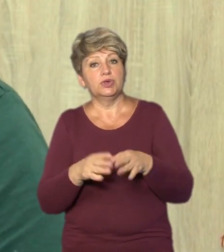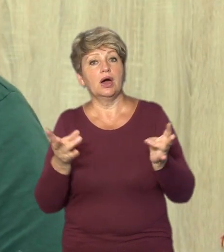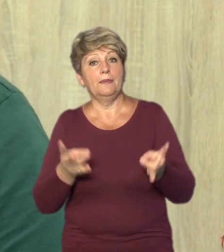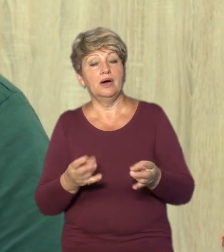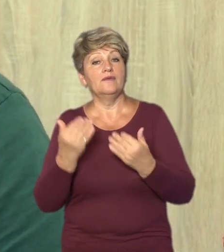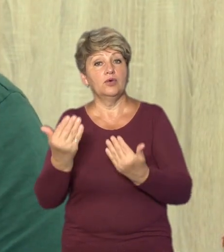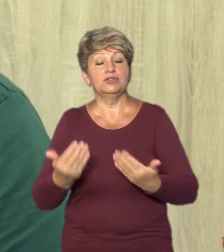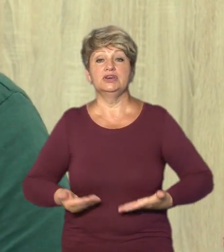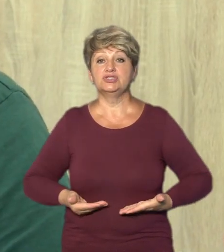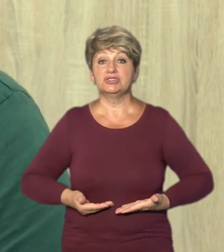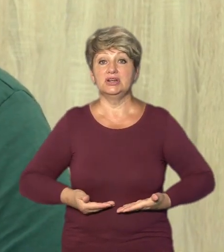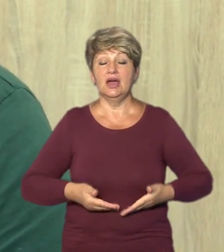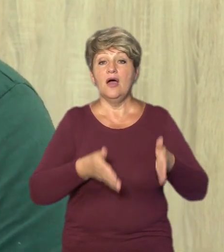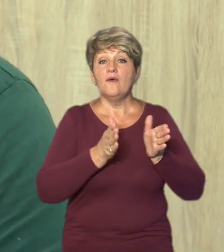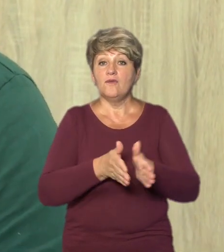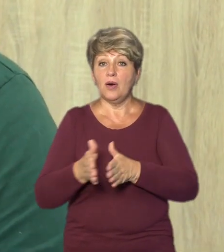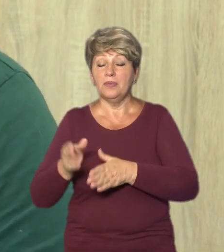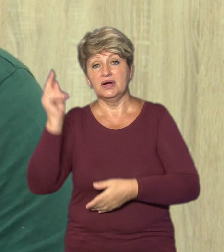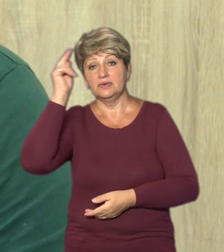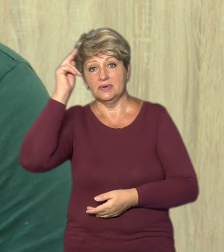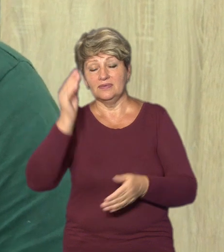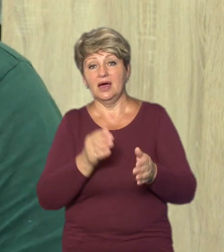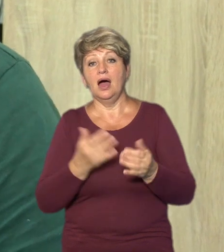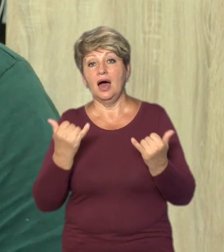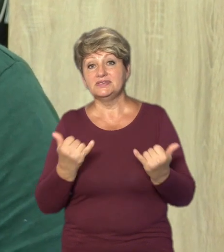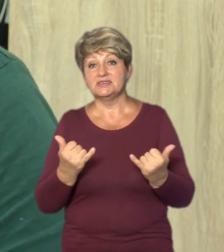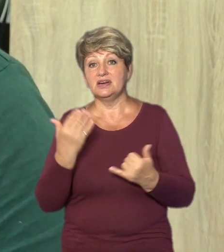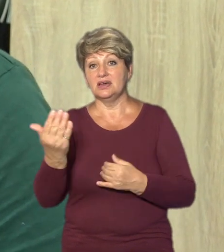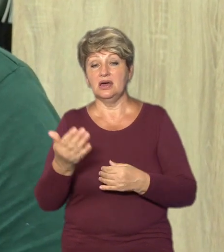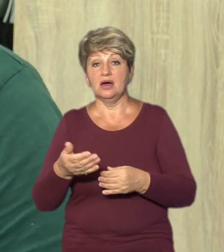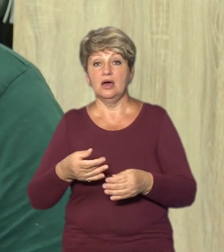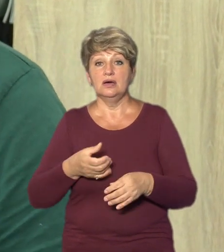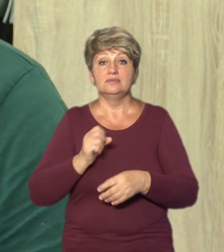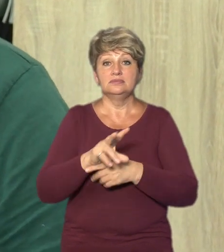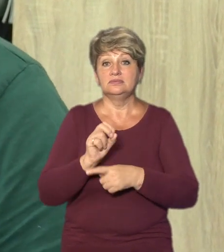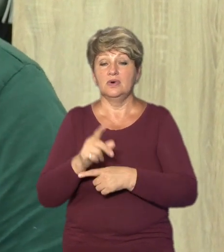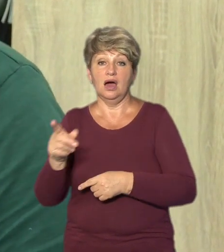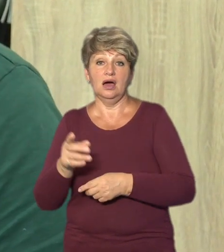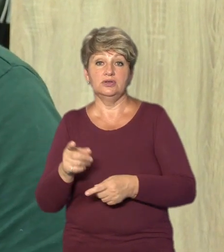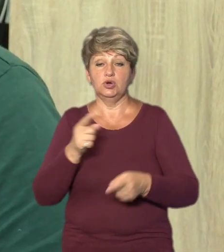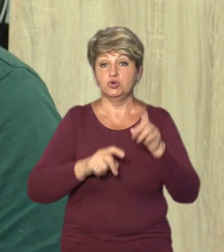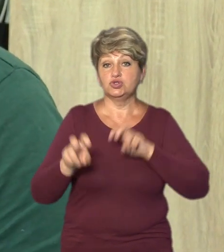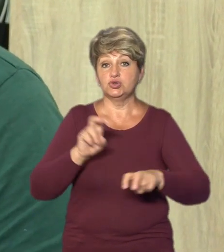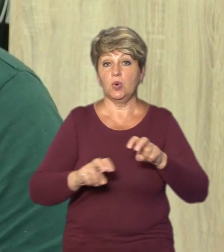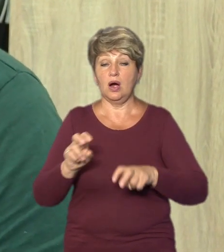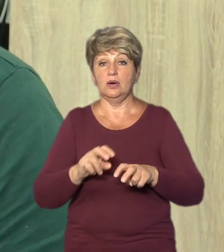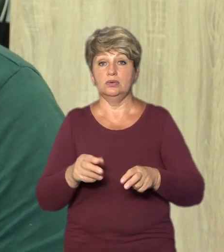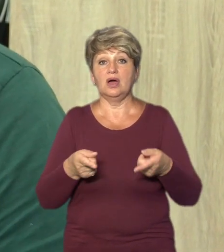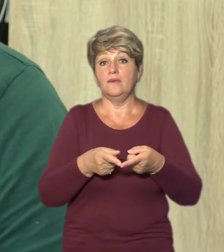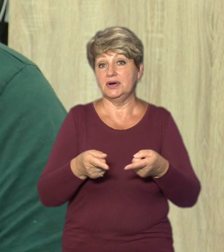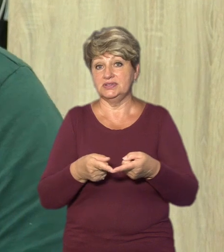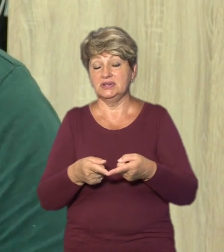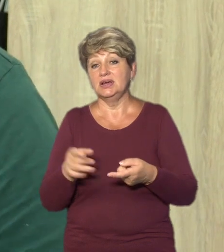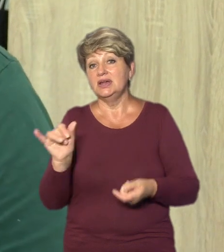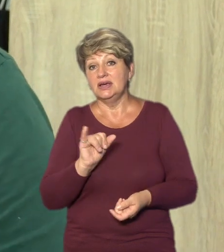жили в гуртожитках у навчальних закладів, а зараз їх виселяють. Вони шукають квартири масово. І